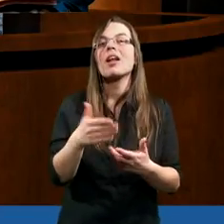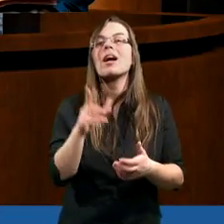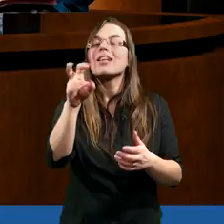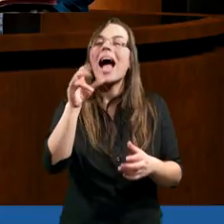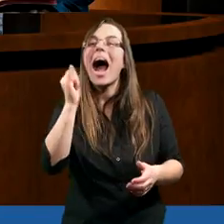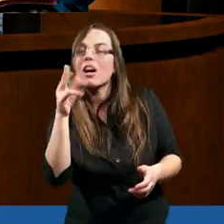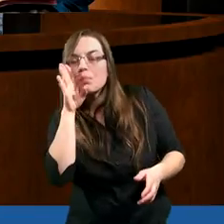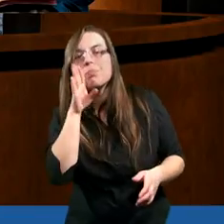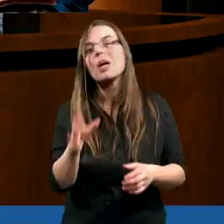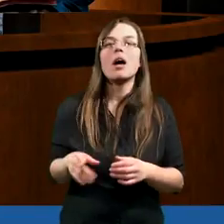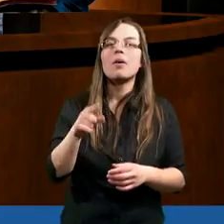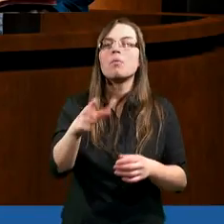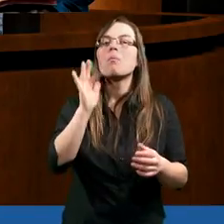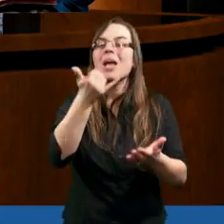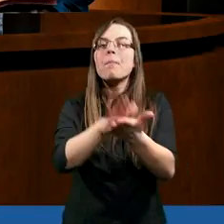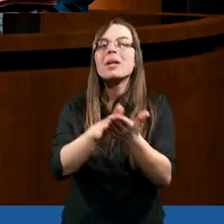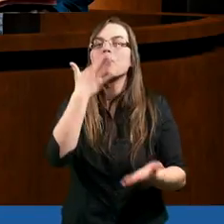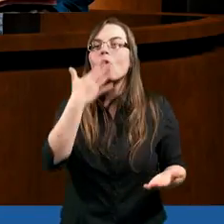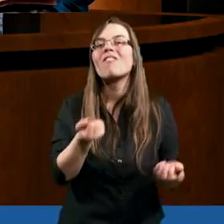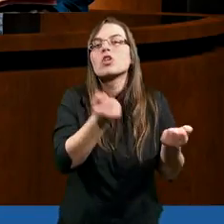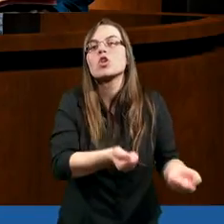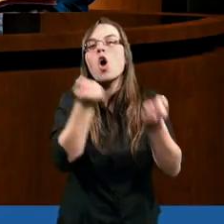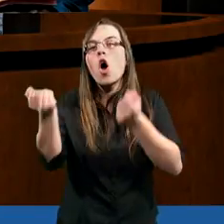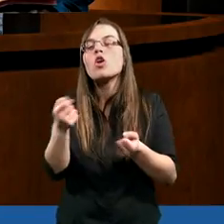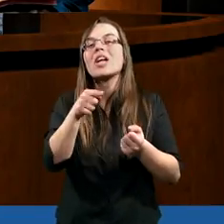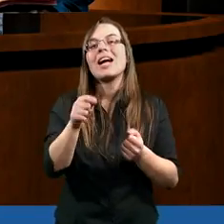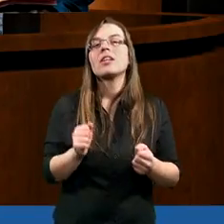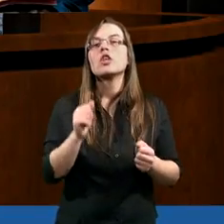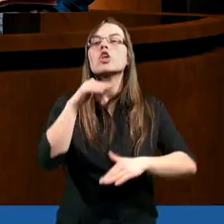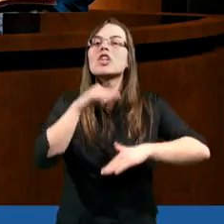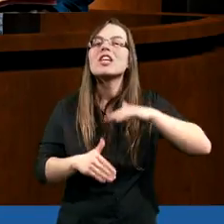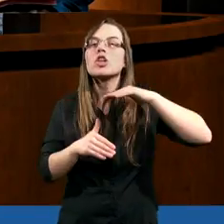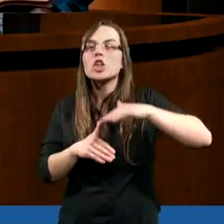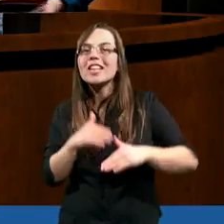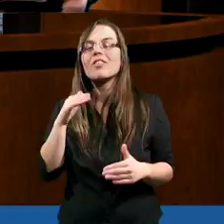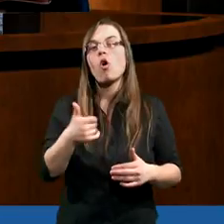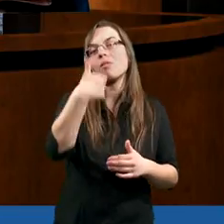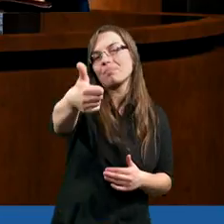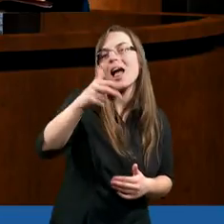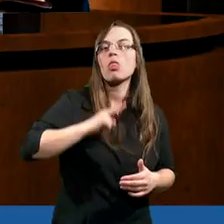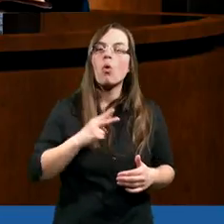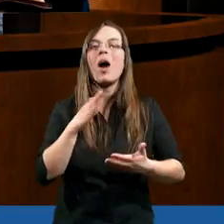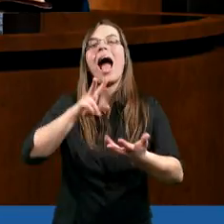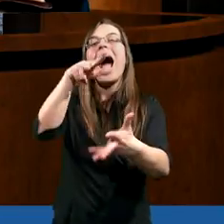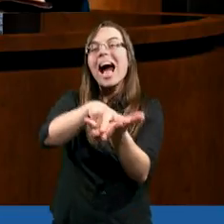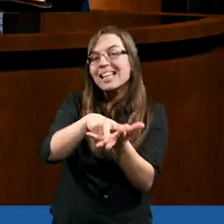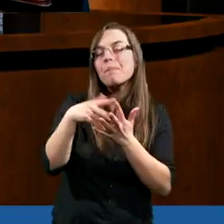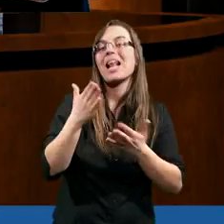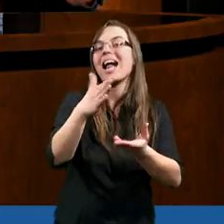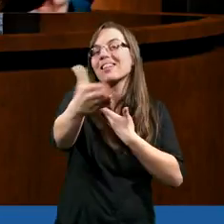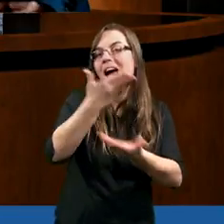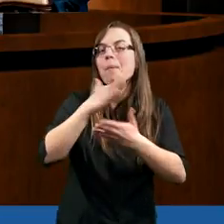także jako, jak to Biblia mówi, znoszenie w pokorze i w miłości jedni drugich. Akceptację